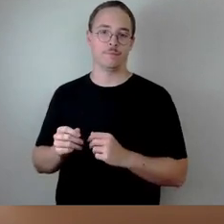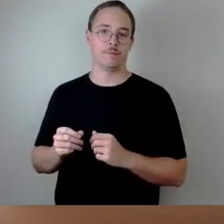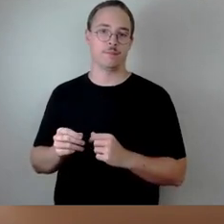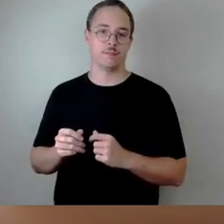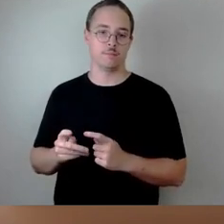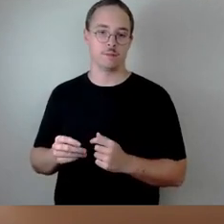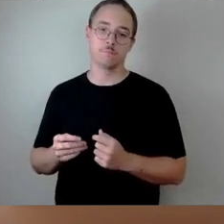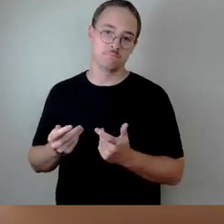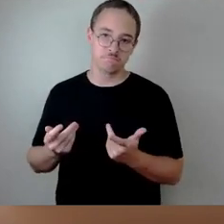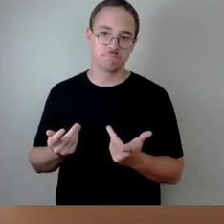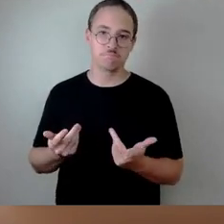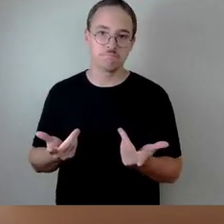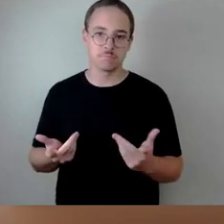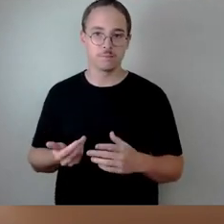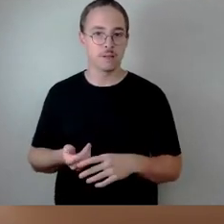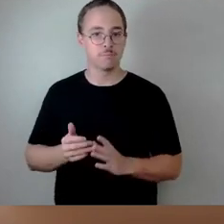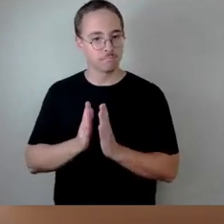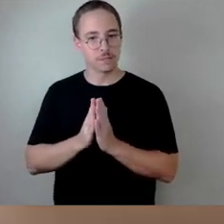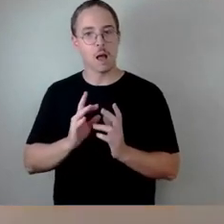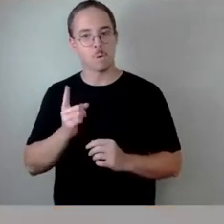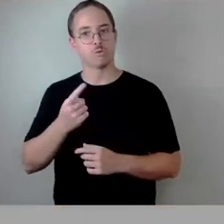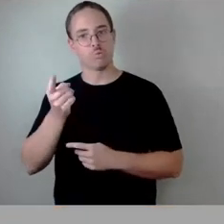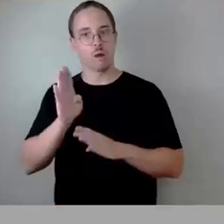ebenso um Abstimmung und Ihr Stimmverhalten.